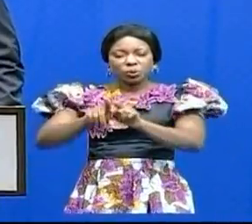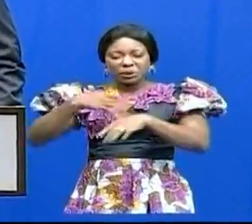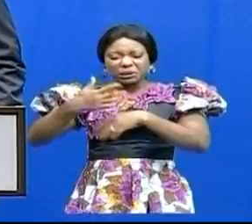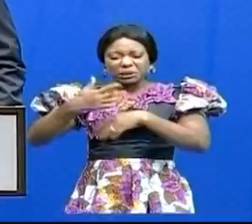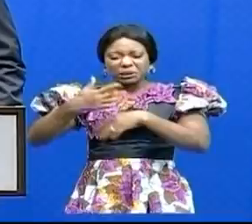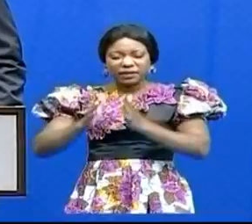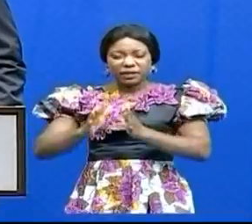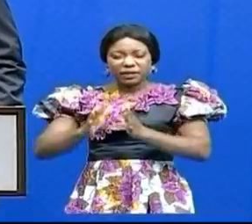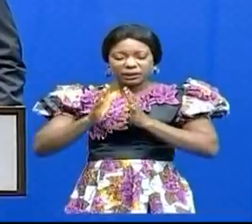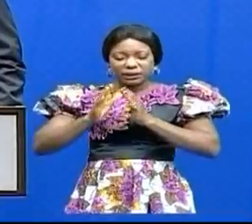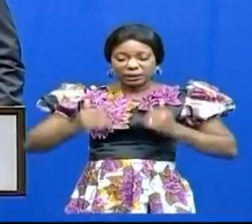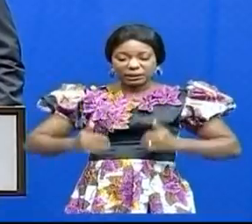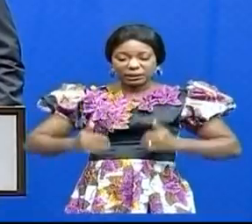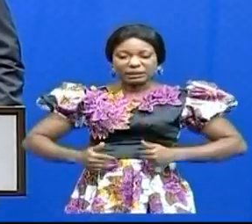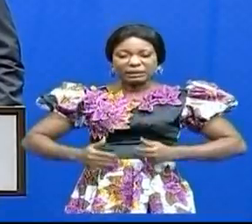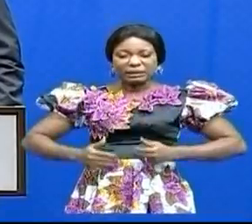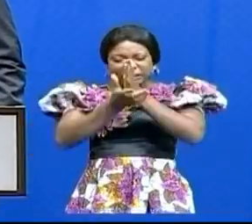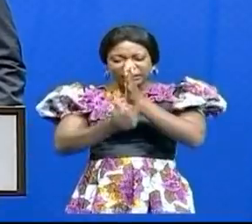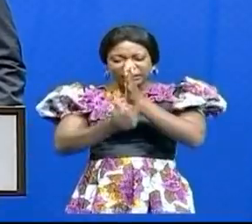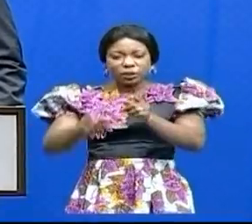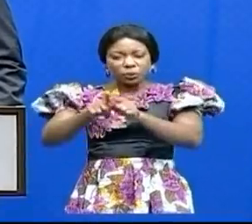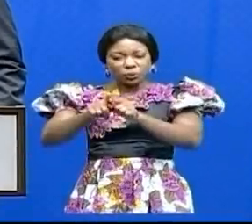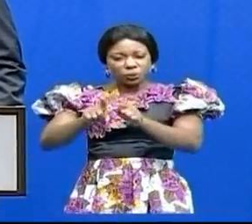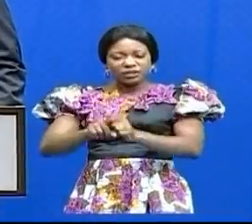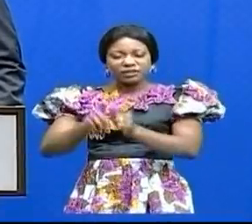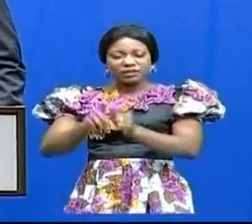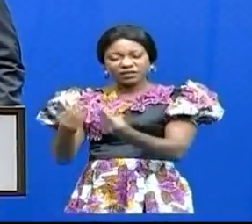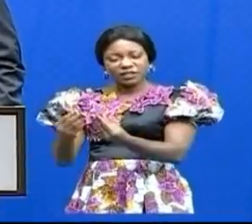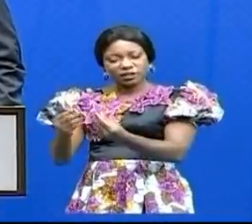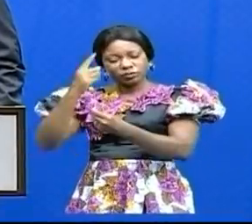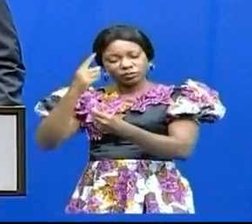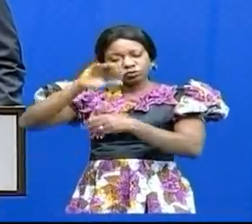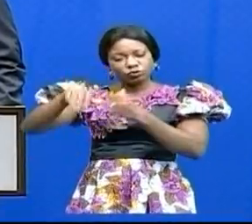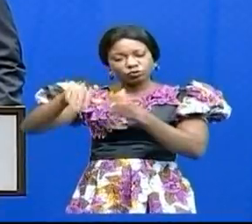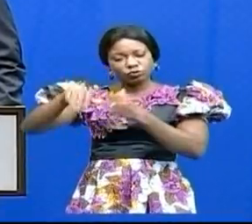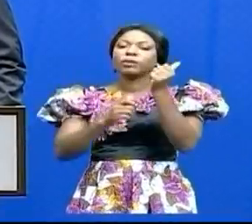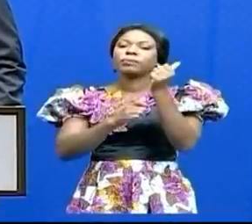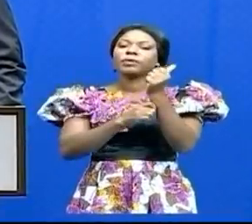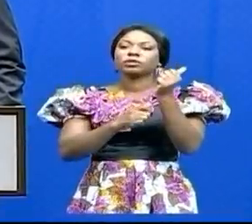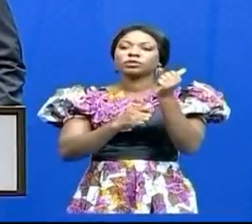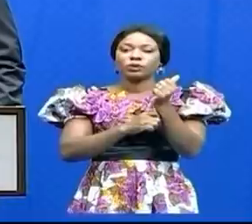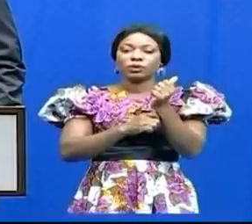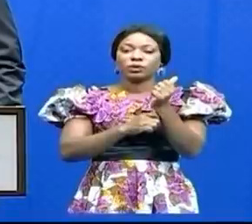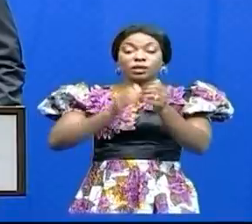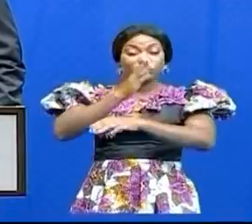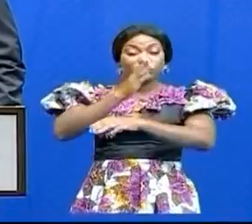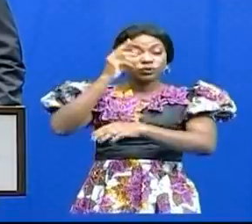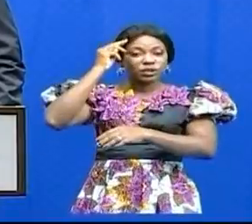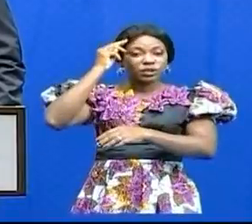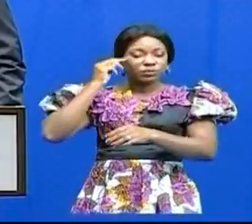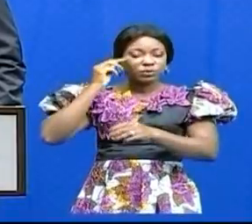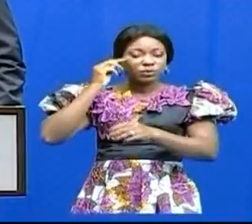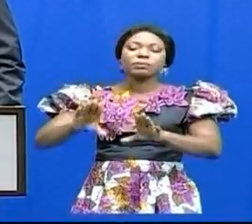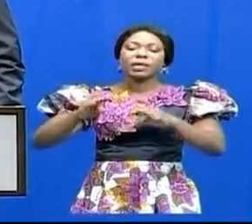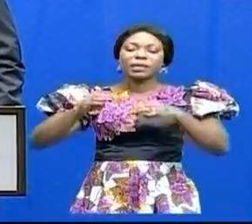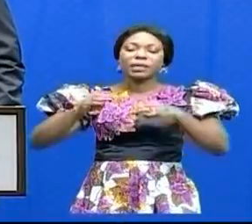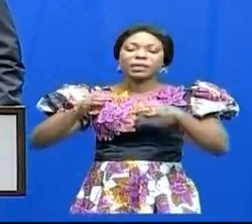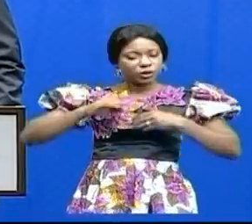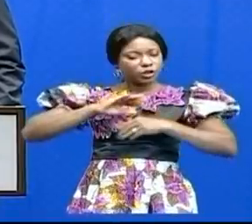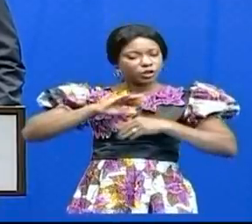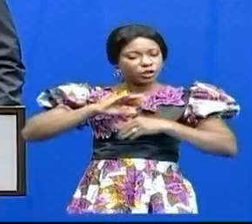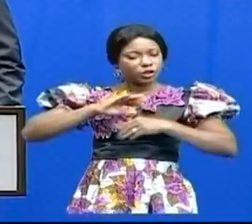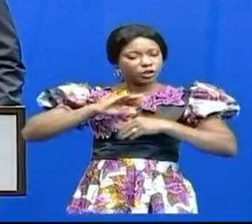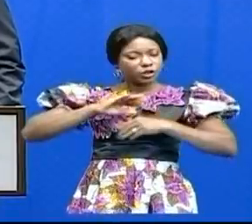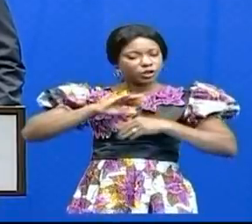être accessibles à toutes les couches de notre population. » Le Conseil des ministres a pris acte de cette information.